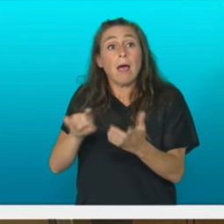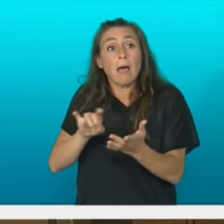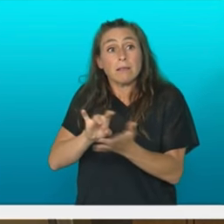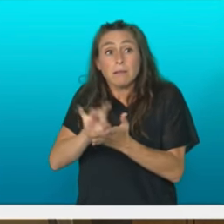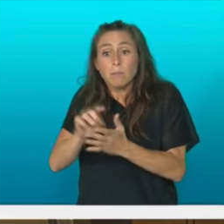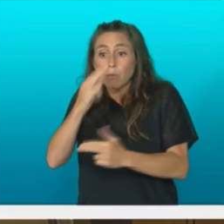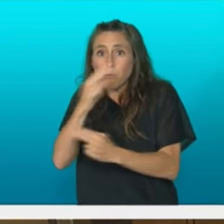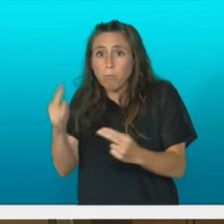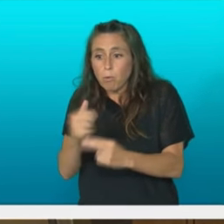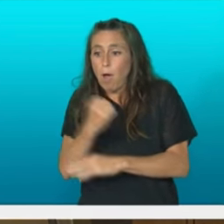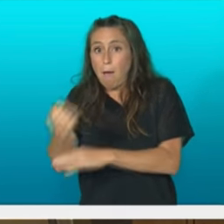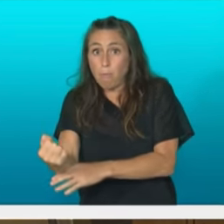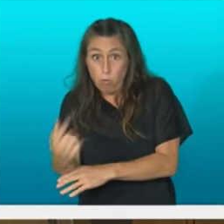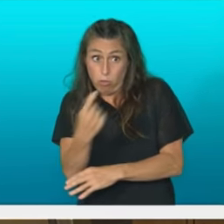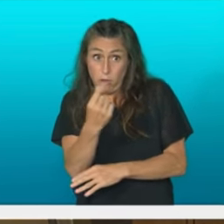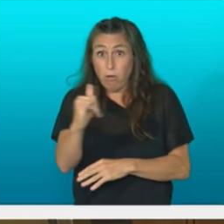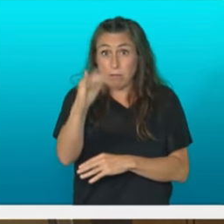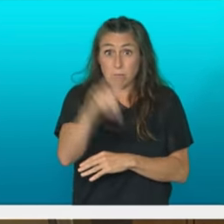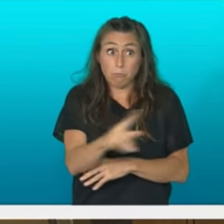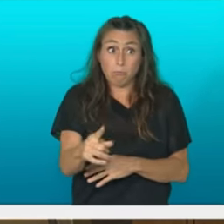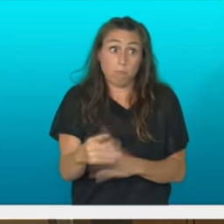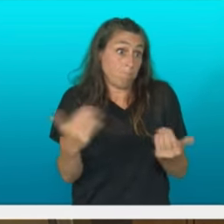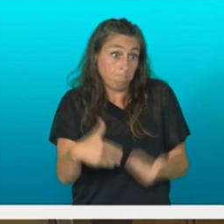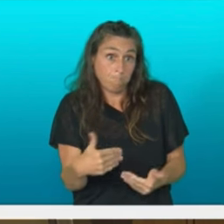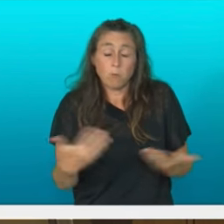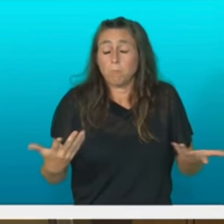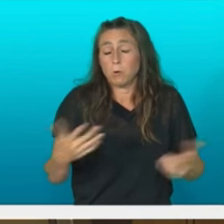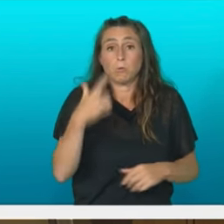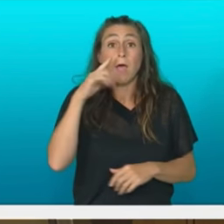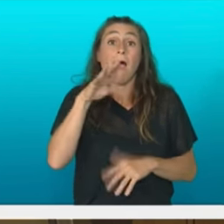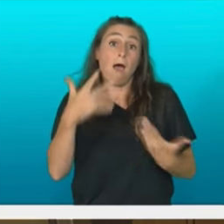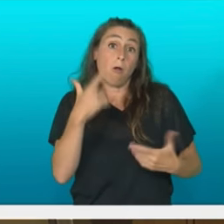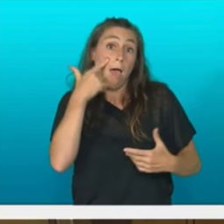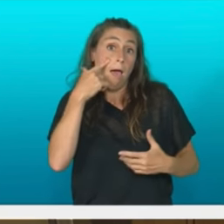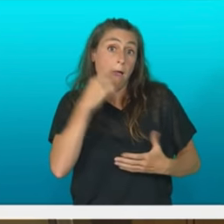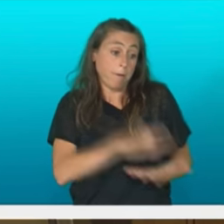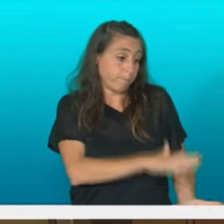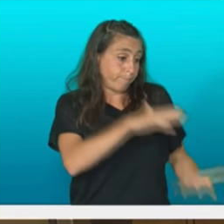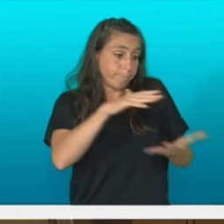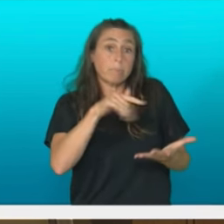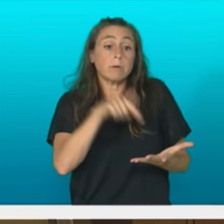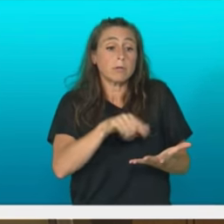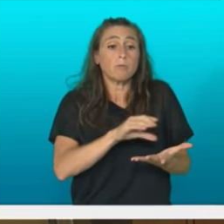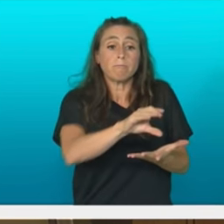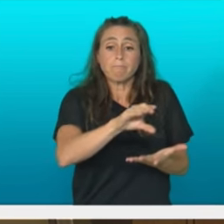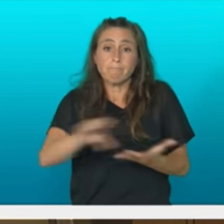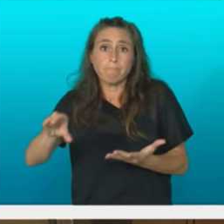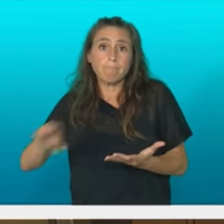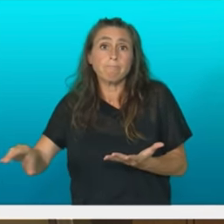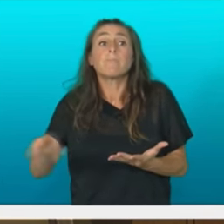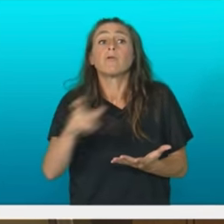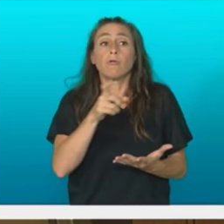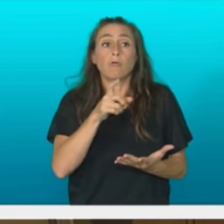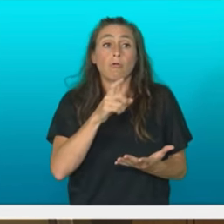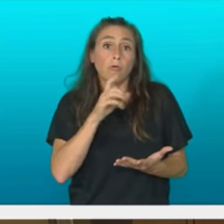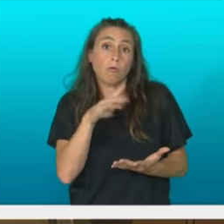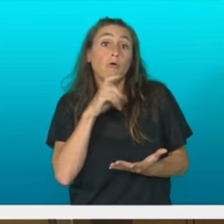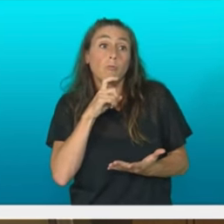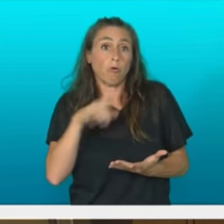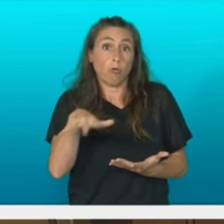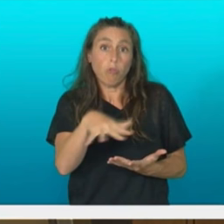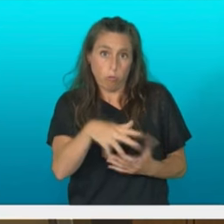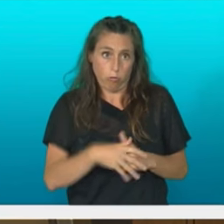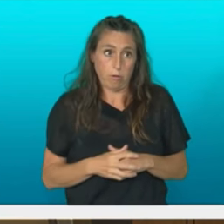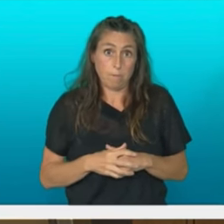orain tokatzen dena da funtsoiek non eta zen norabideetan erabili behar diren zuk elkarlana ipatu duzu